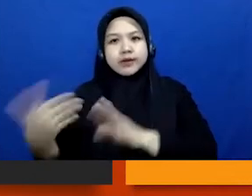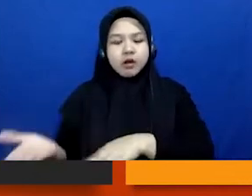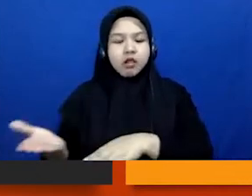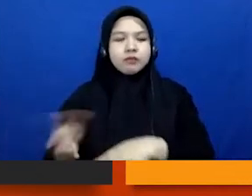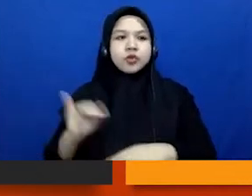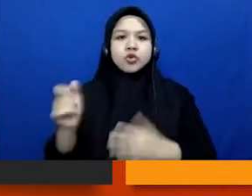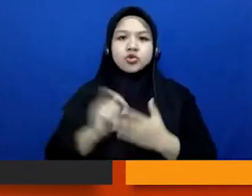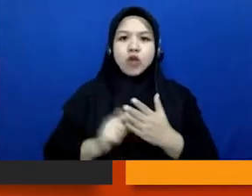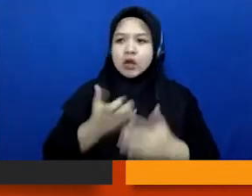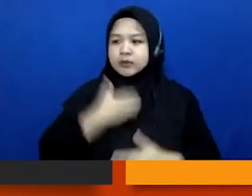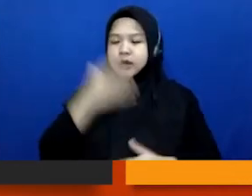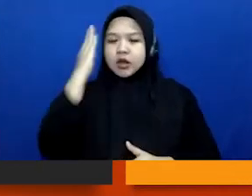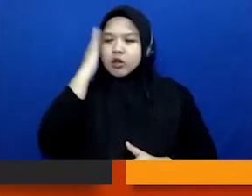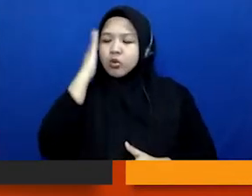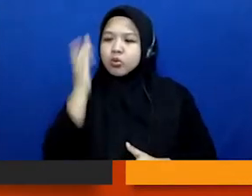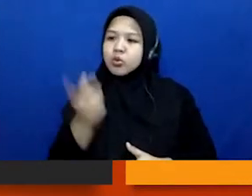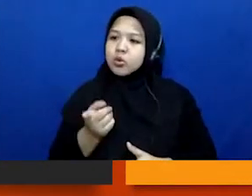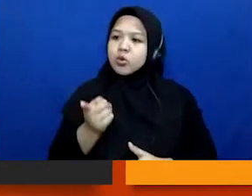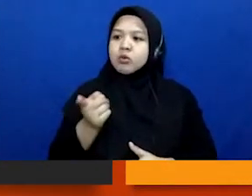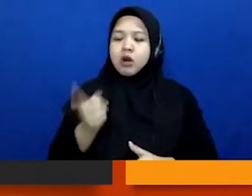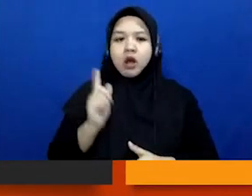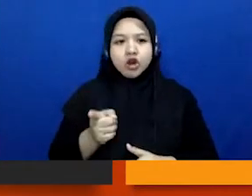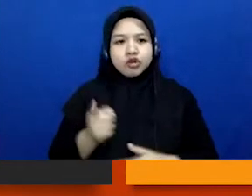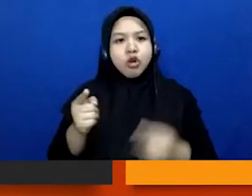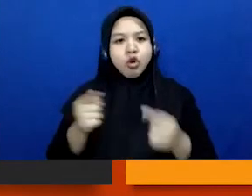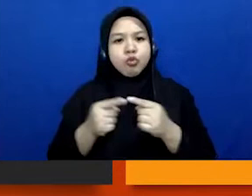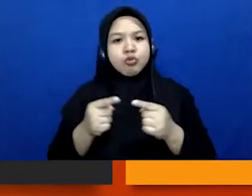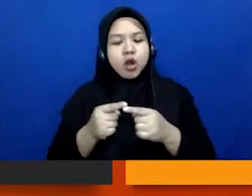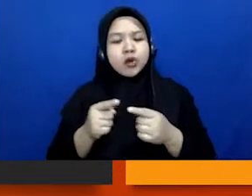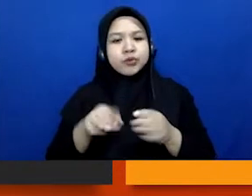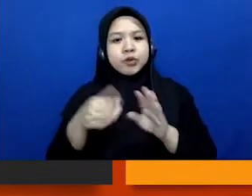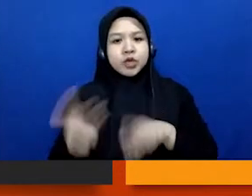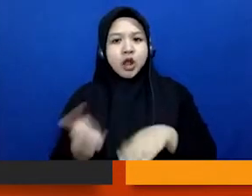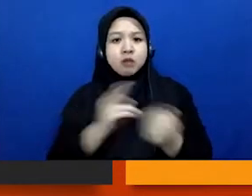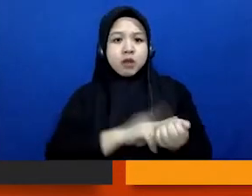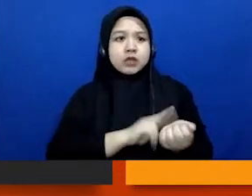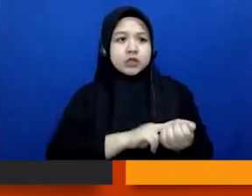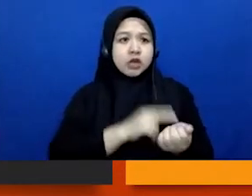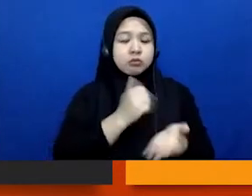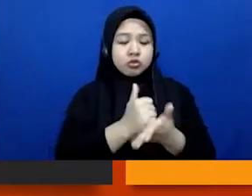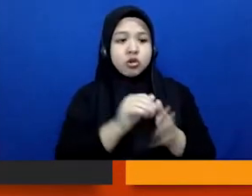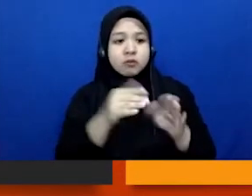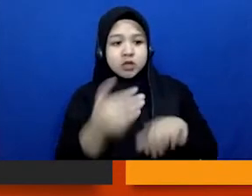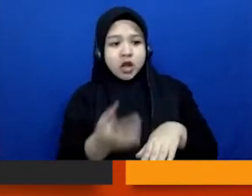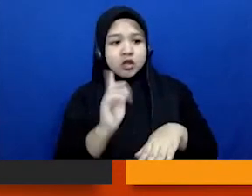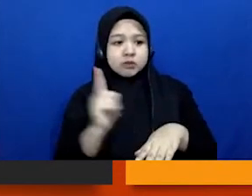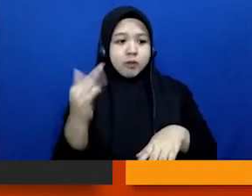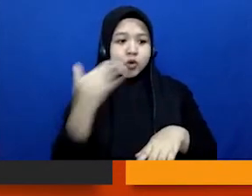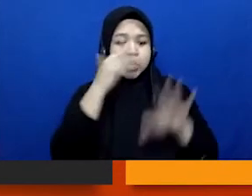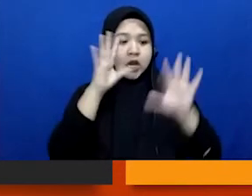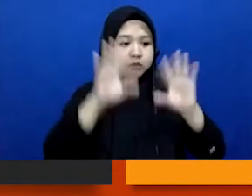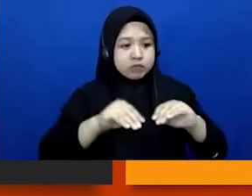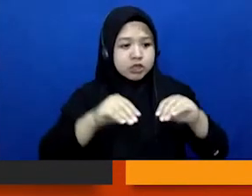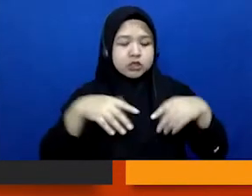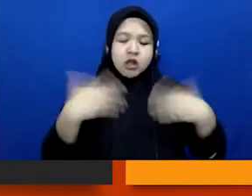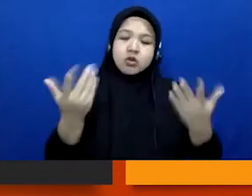tahu dong gitu kan, apakah ini terkait dengan meninggalnya pasien ini karena terkait oksigen yang habis, atau